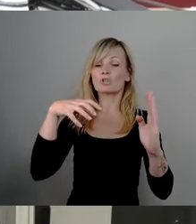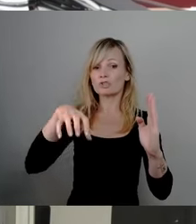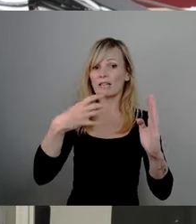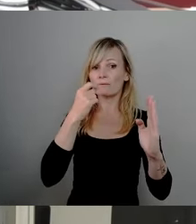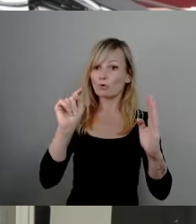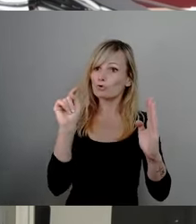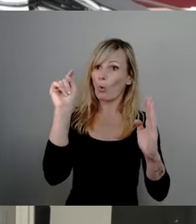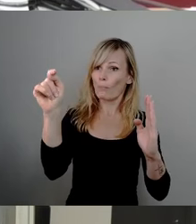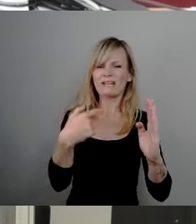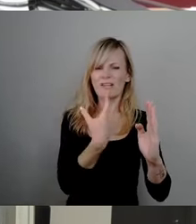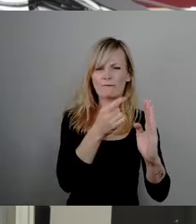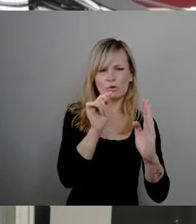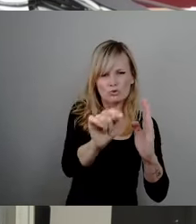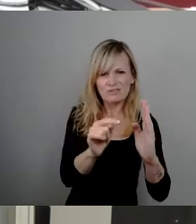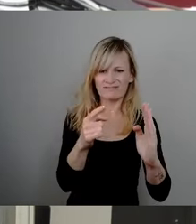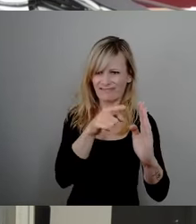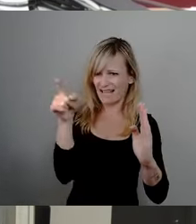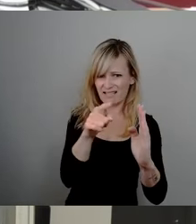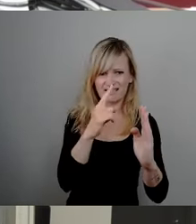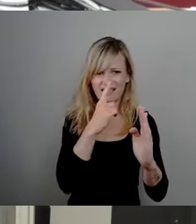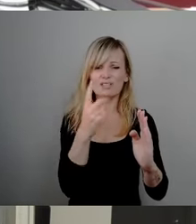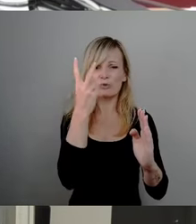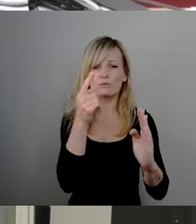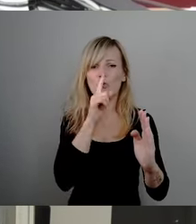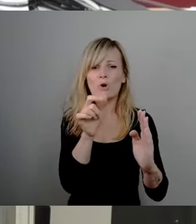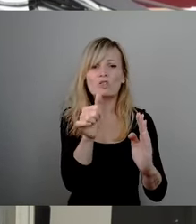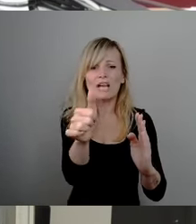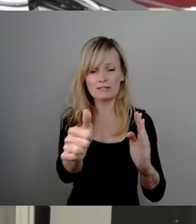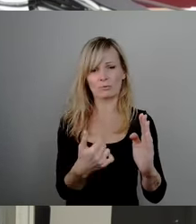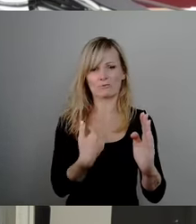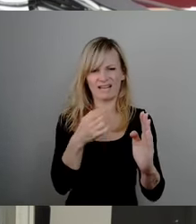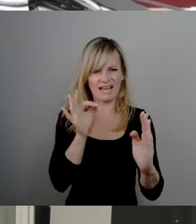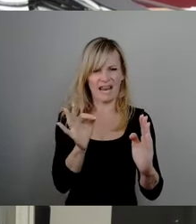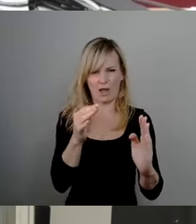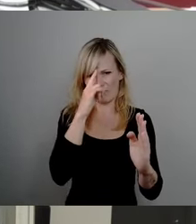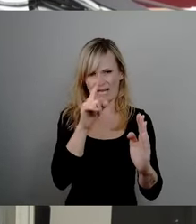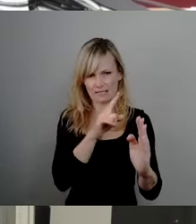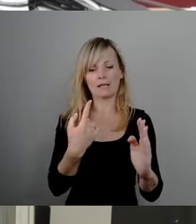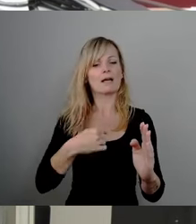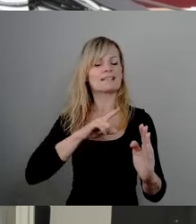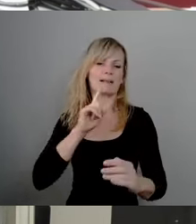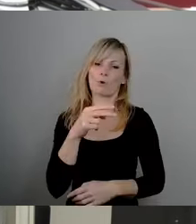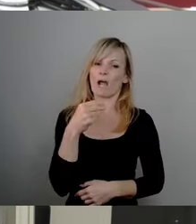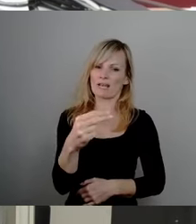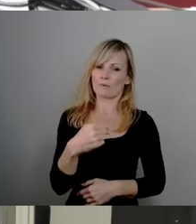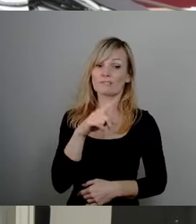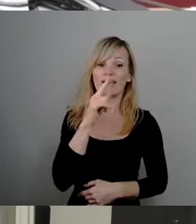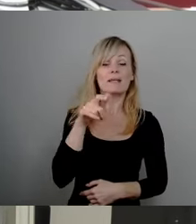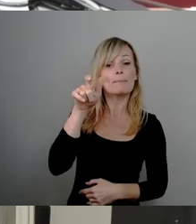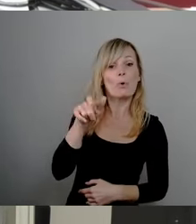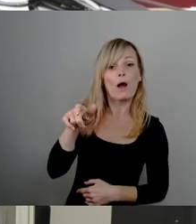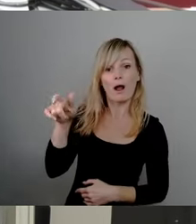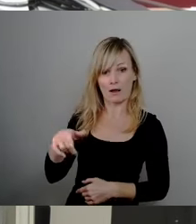wissen wir eh nicht so genau Bescheid. Nur eins, und ich beantworte es auch selbst. Wenn jetzt der Bürger, wenn jetzt die Stadt sich zu